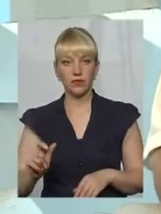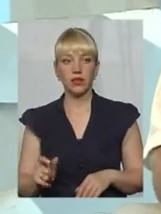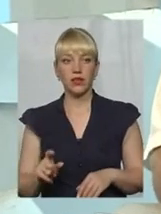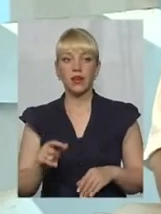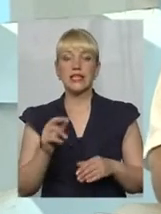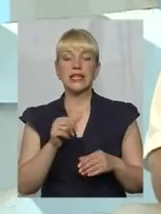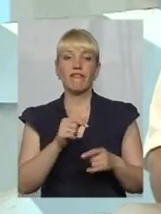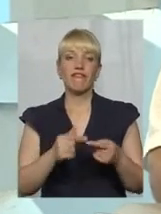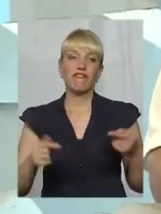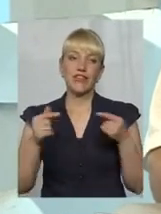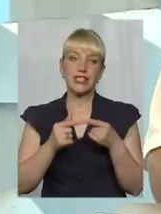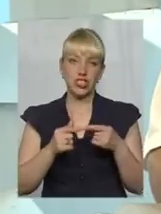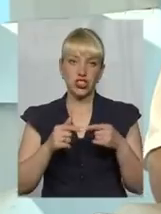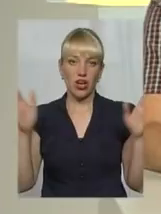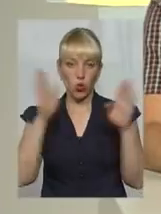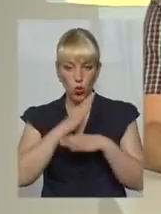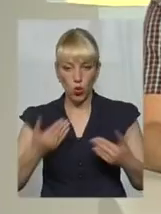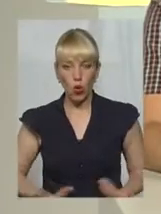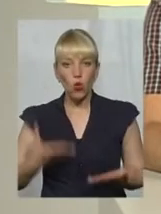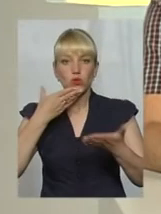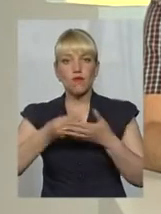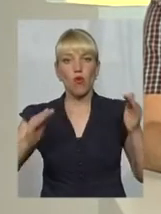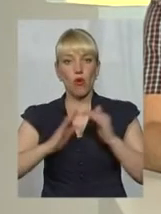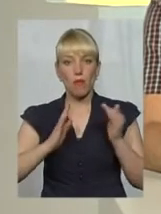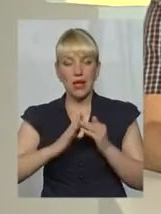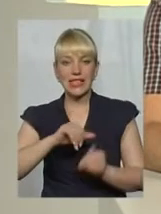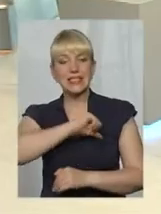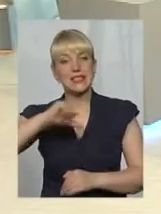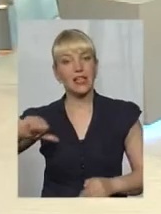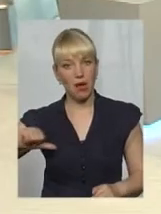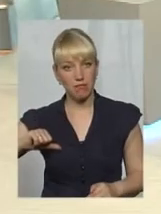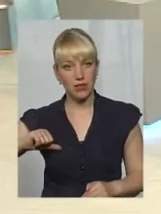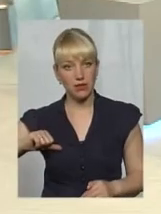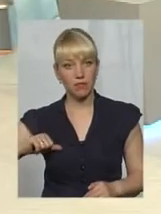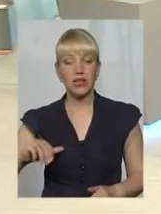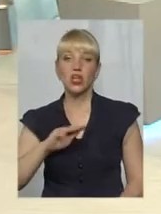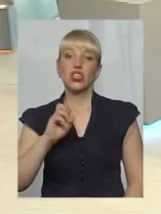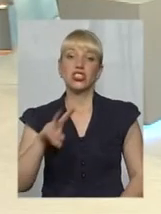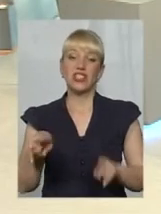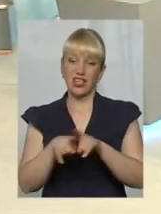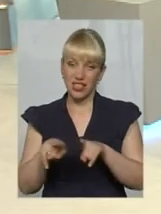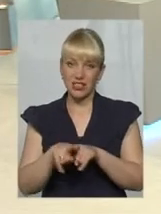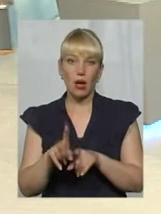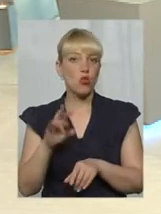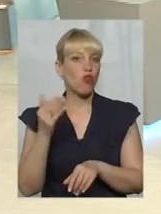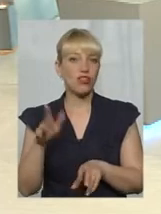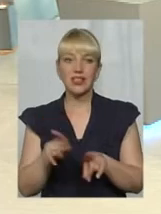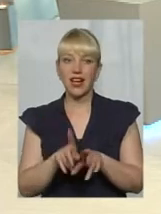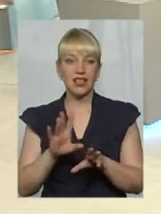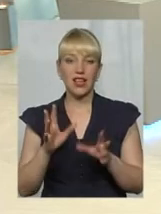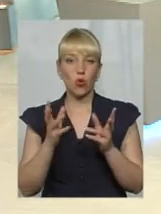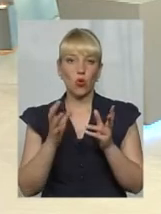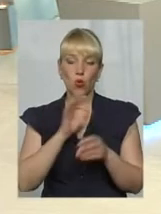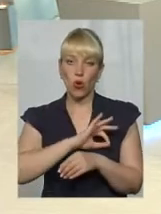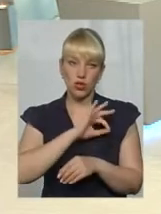визначають долю свого майна самі. І, якби, в ЖЕКах теж, вони просто цим механізмом не користуються. Якби, у СВБ